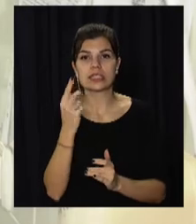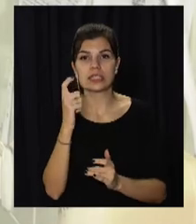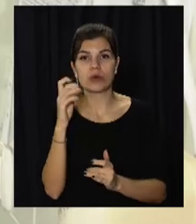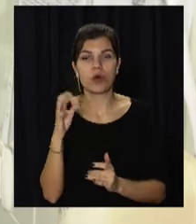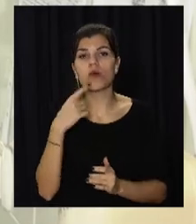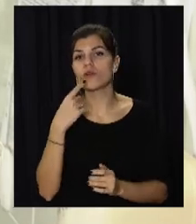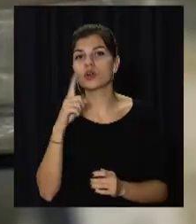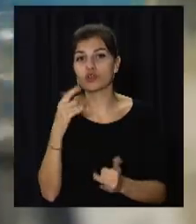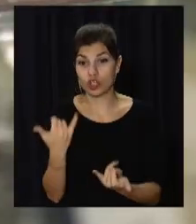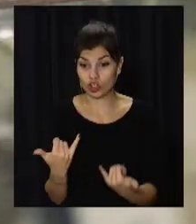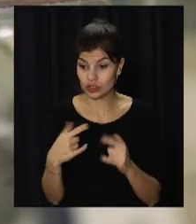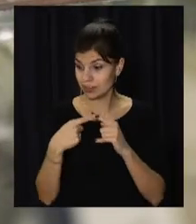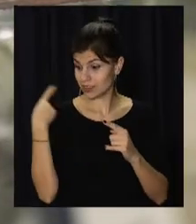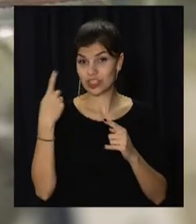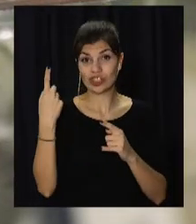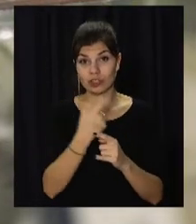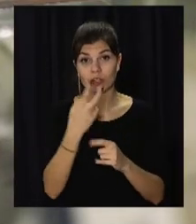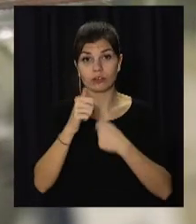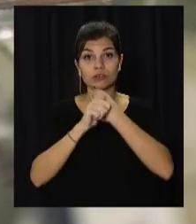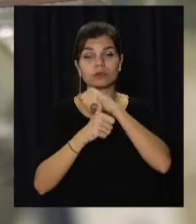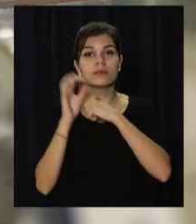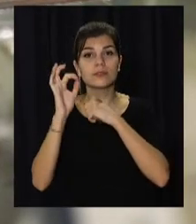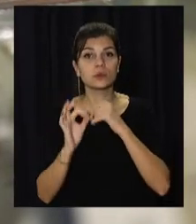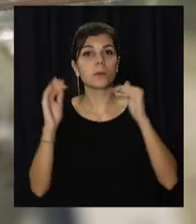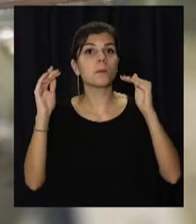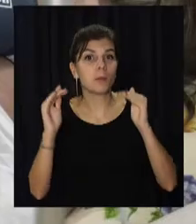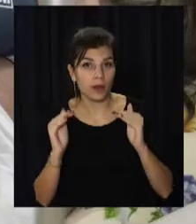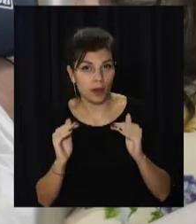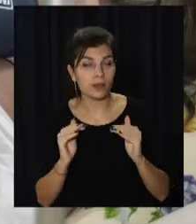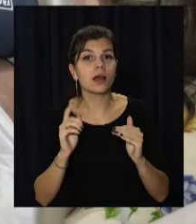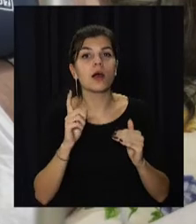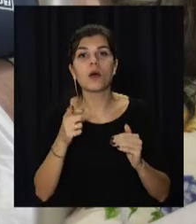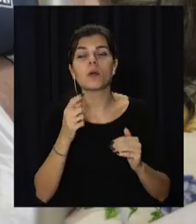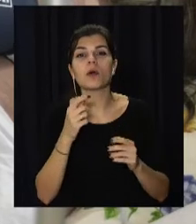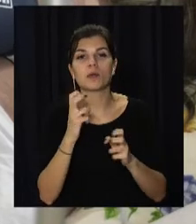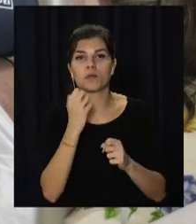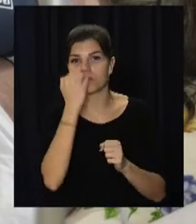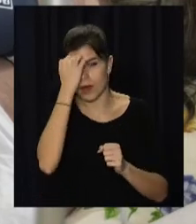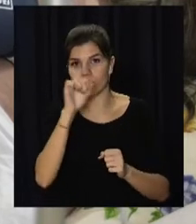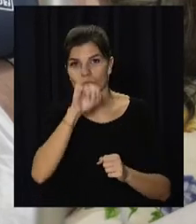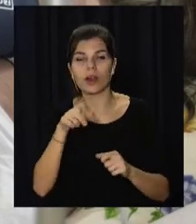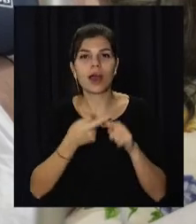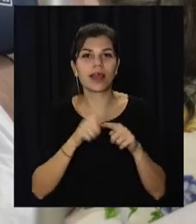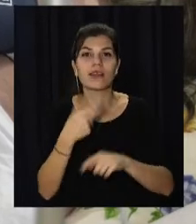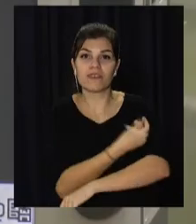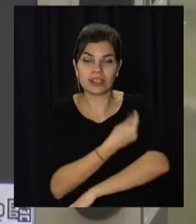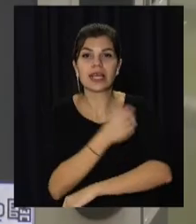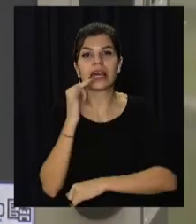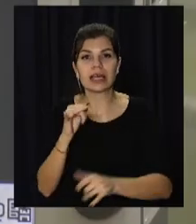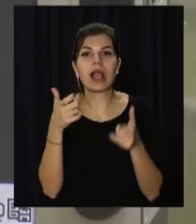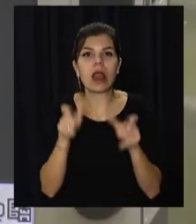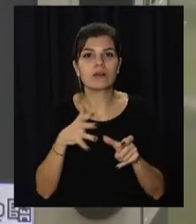тиждень навантаженість на медзаклади знизилась на 16%. Це завдяки карантинним обмеженням та вакцинації мешканців